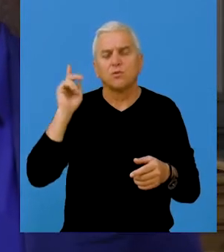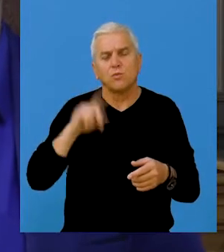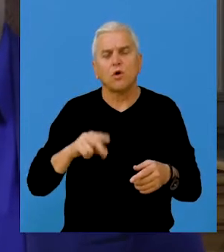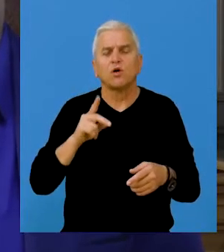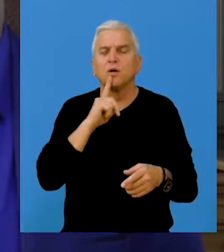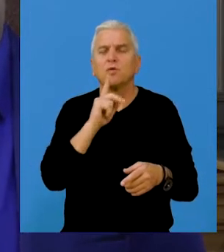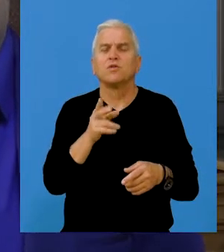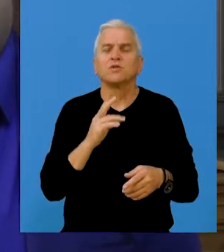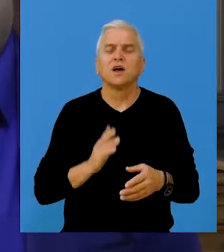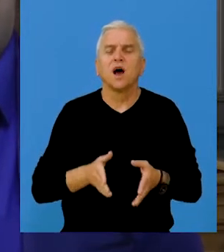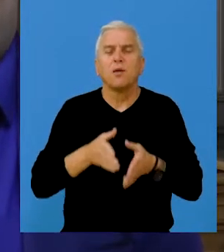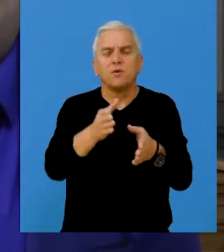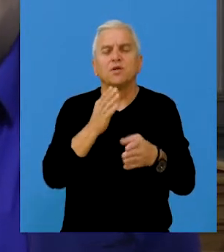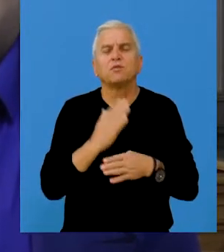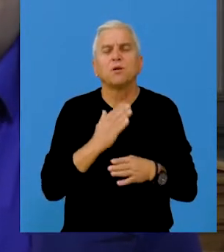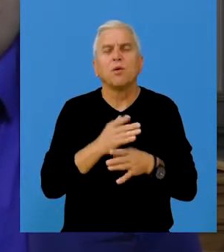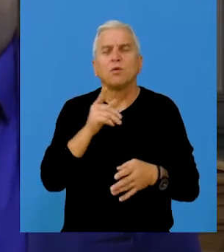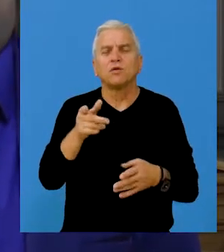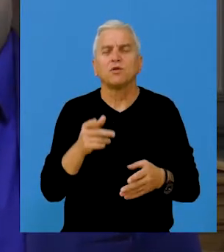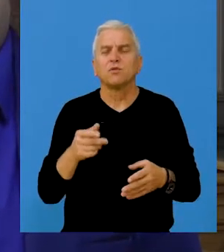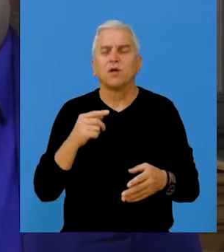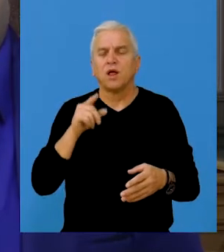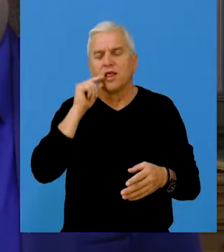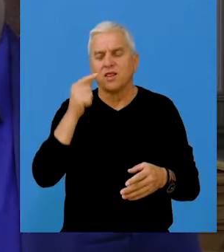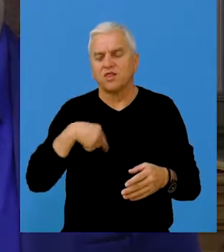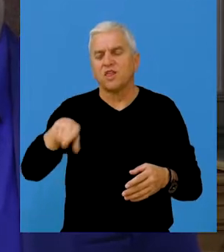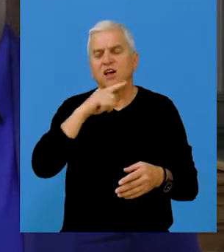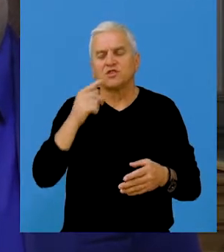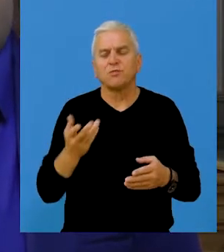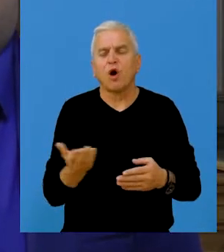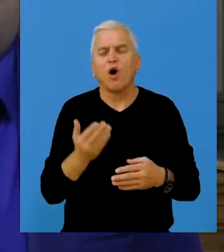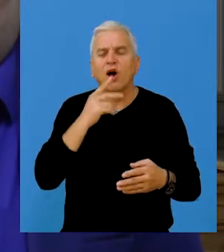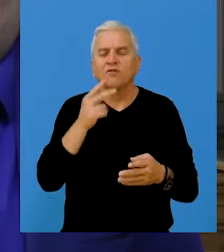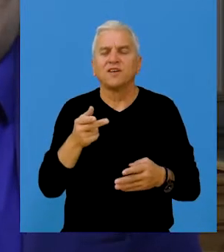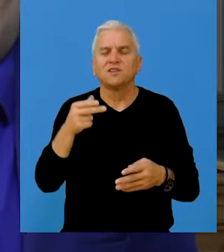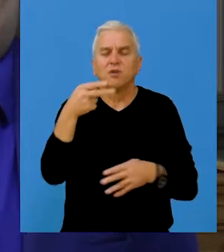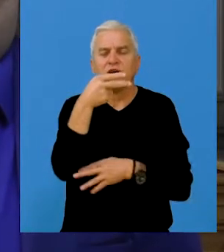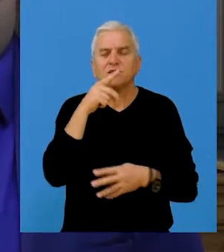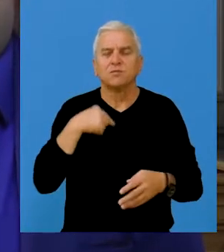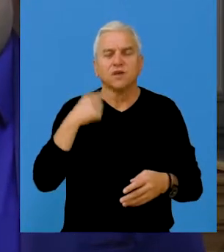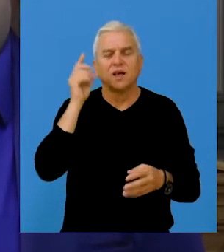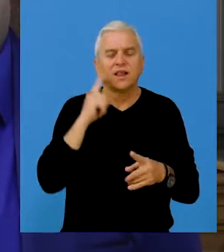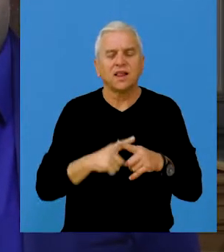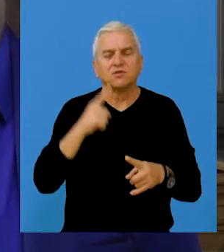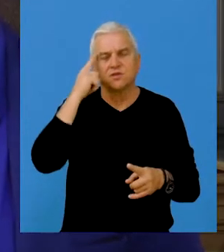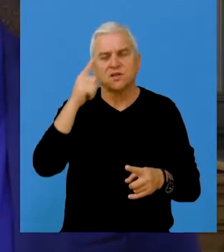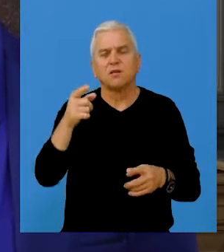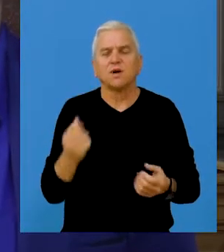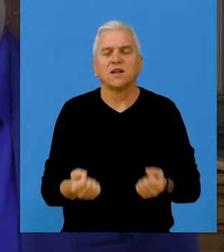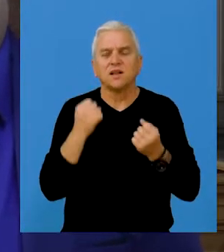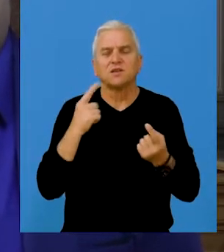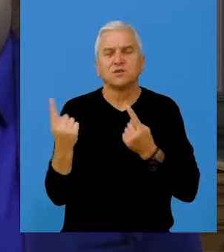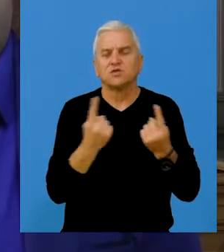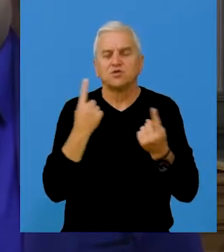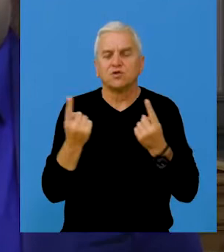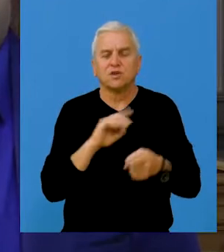primorani da tako izađemo u susret ovim našim ugostiteljima, pošto tačno znamo da su još uvek